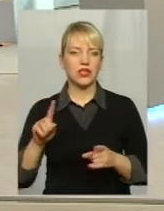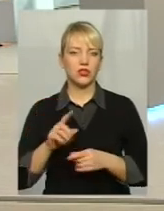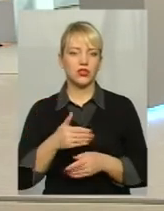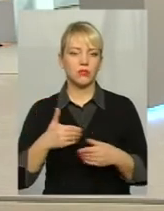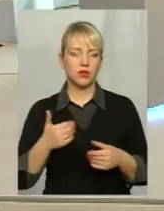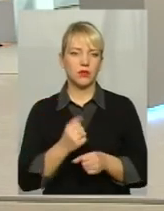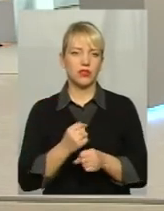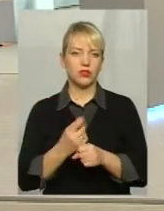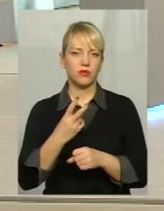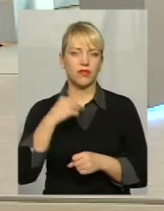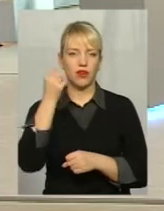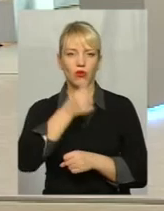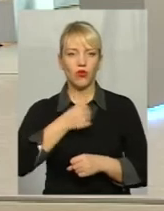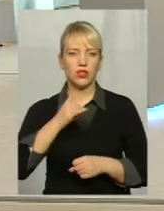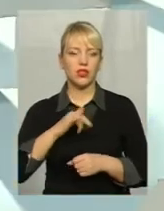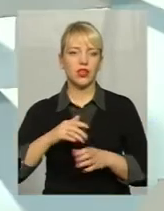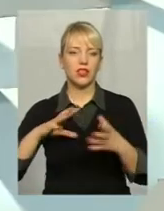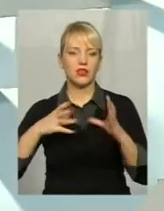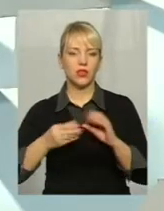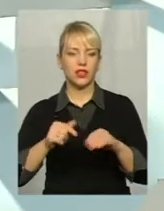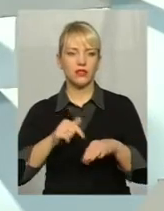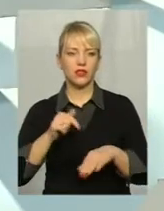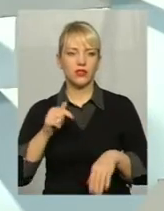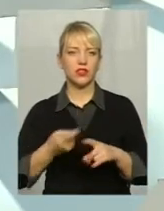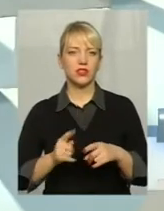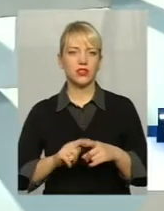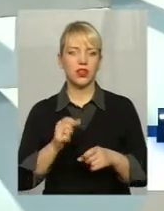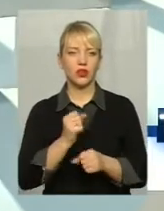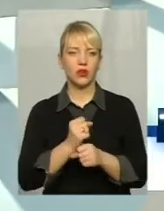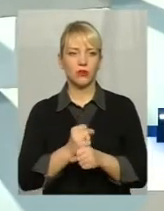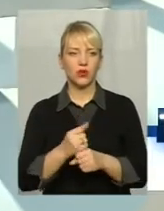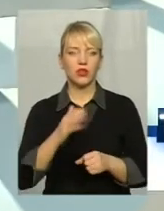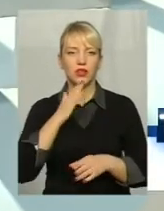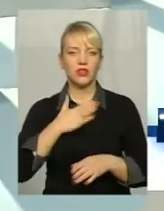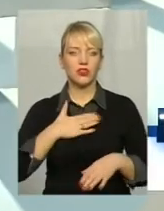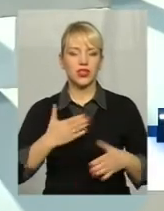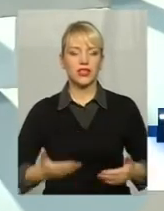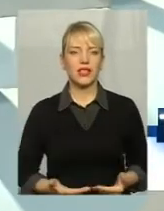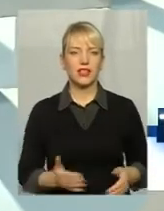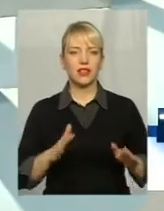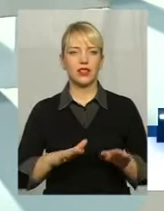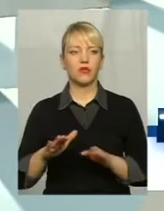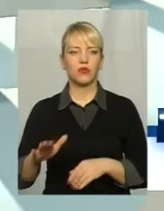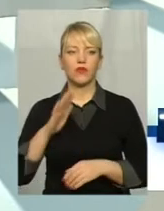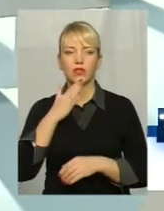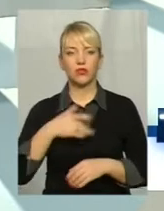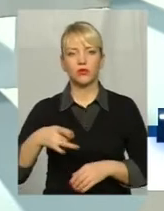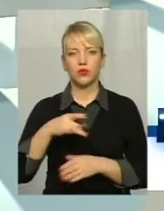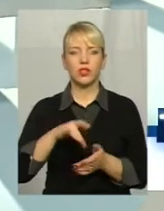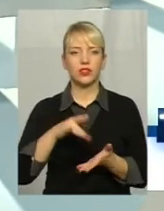два роки і результат відчувається тої роботи в наших населених пунктах, в нашому райцентрі